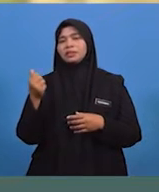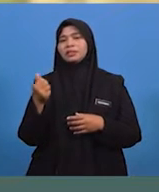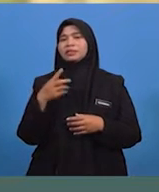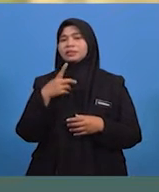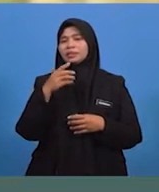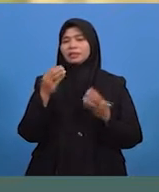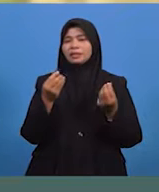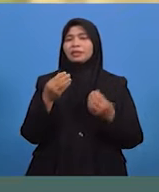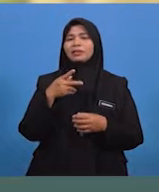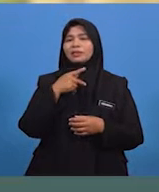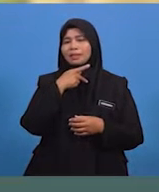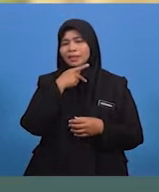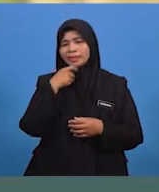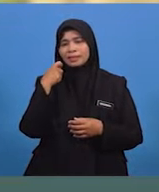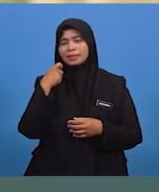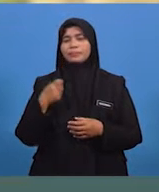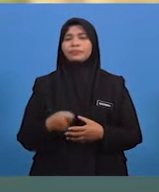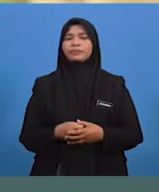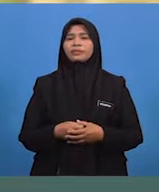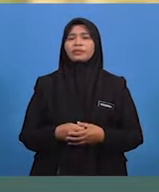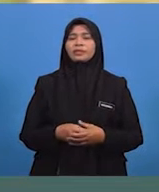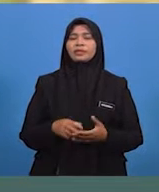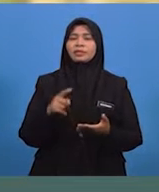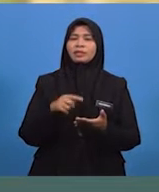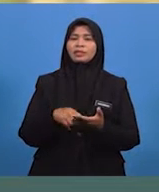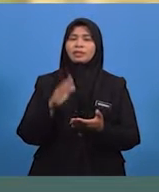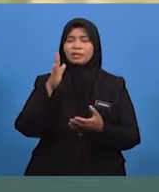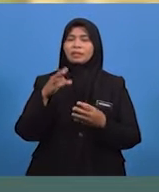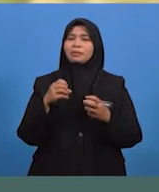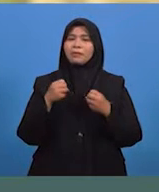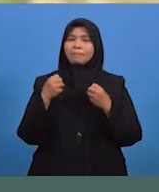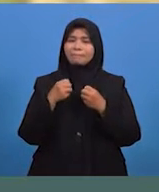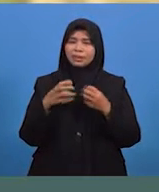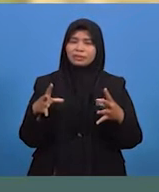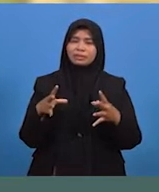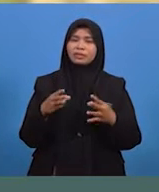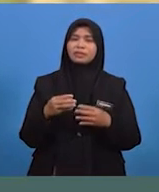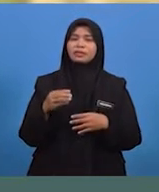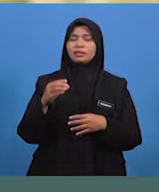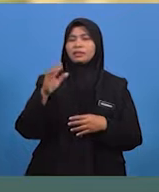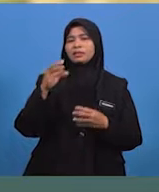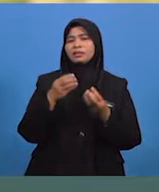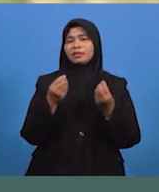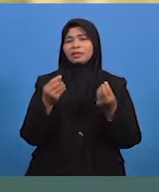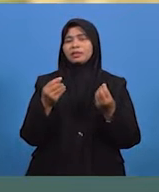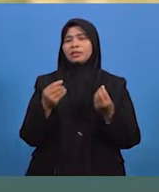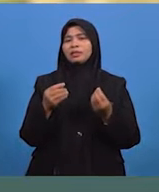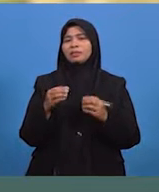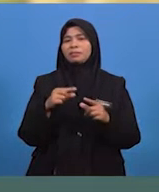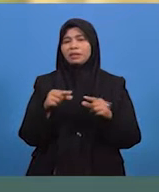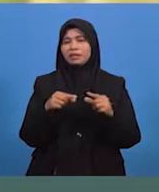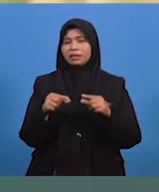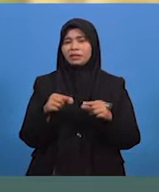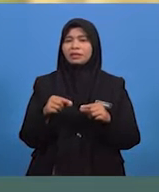Proses kembang-kecut yang berterusan akan memecahkan lapisan tanah dan menyebabkan lapisan tanah itu